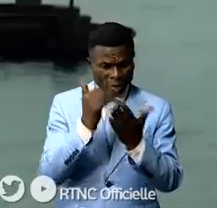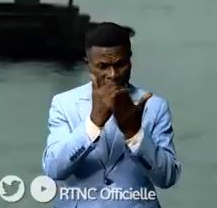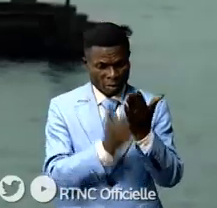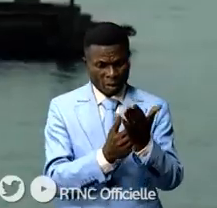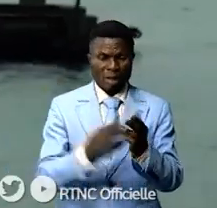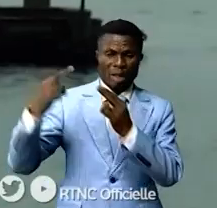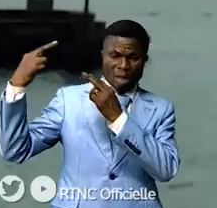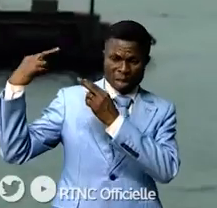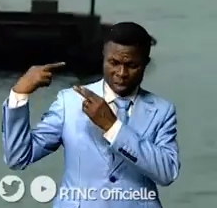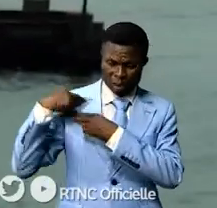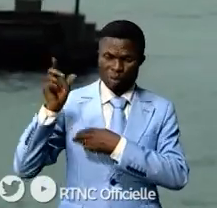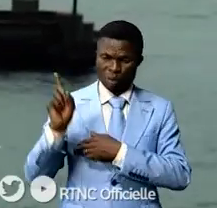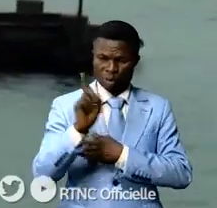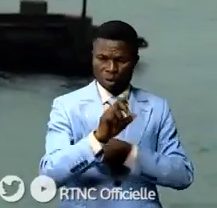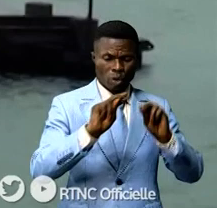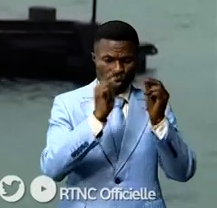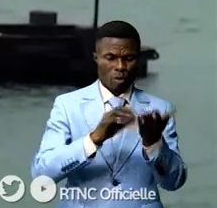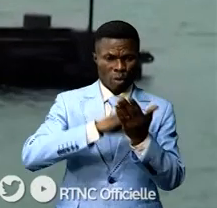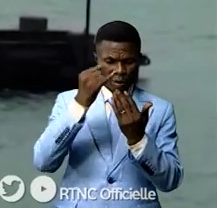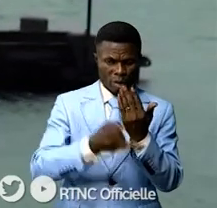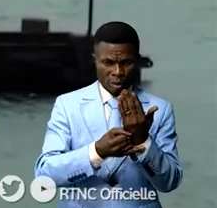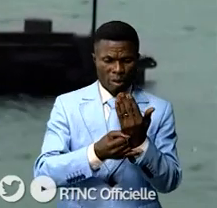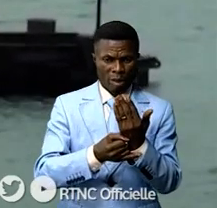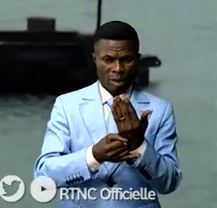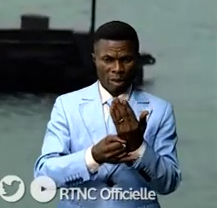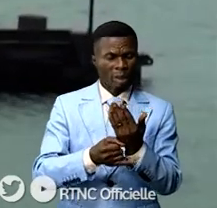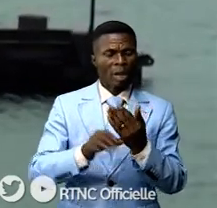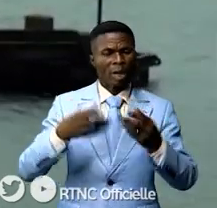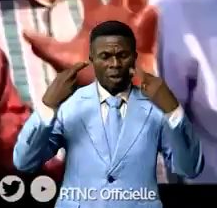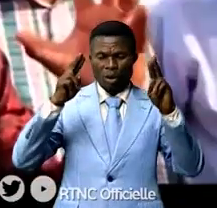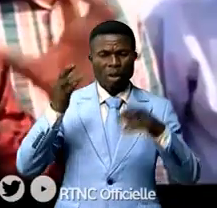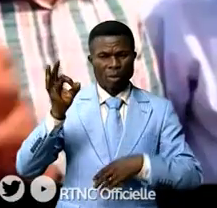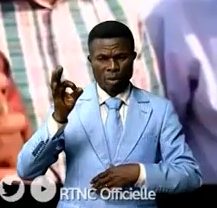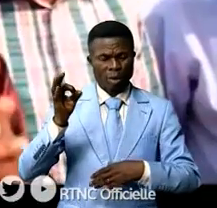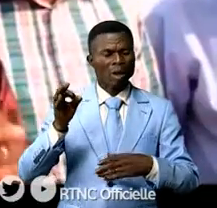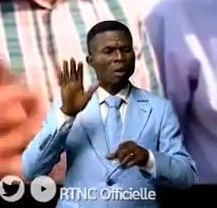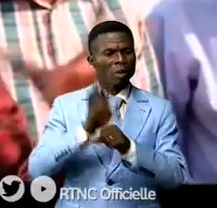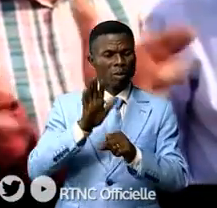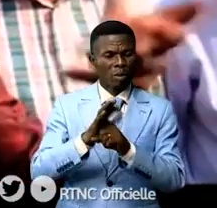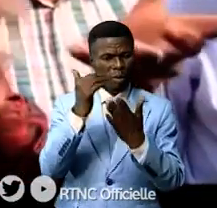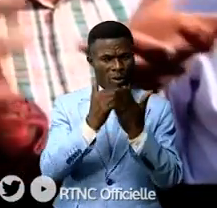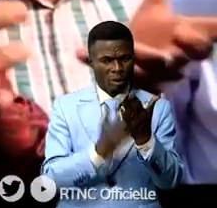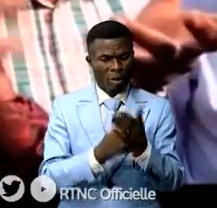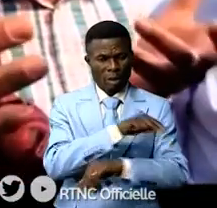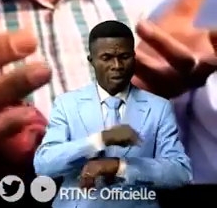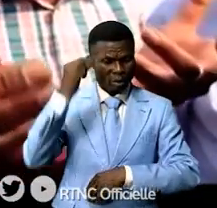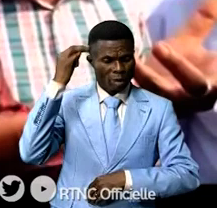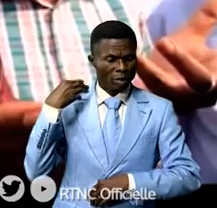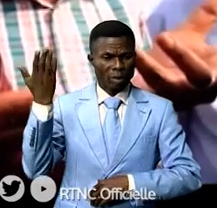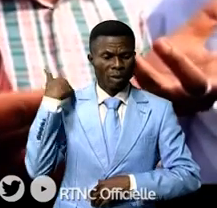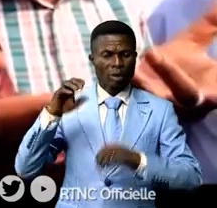attributions de chacune de parties dans ce projet. Sans être exhaustifs, nous pouvons nous limiter à citer le ministère des